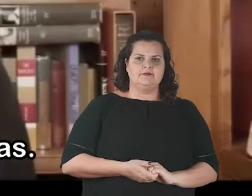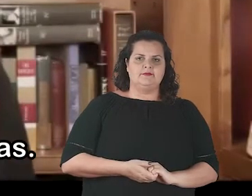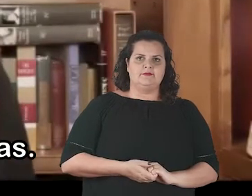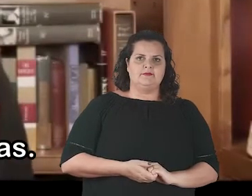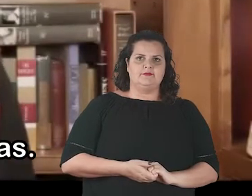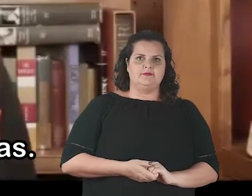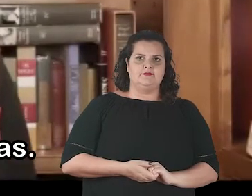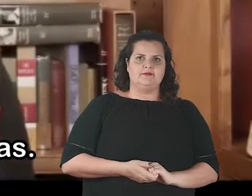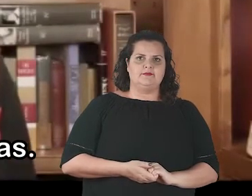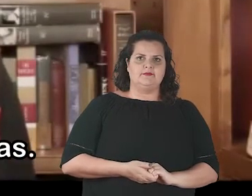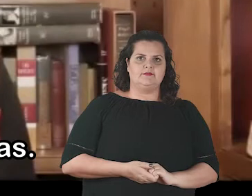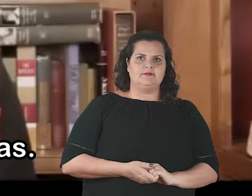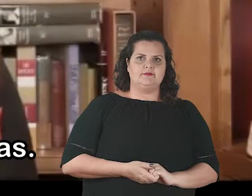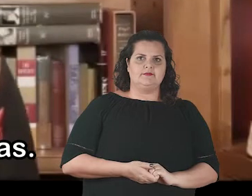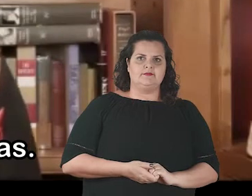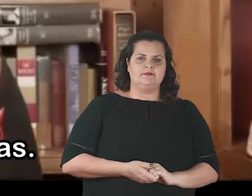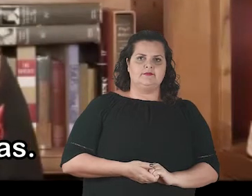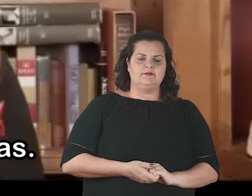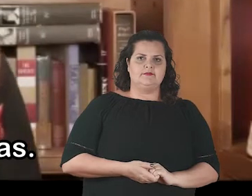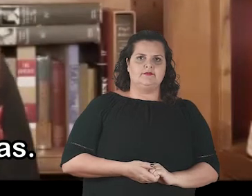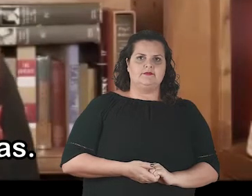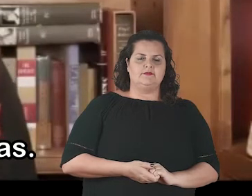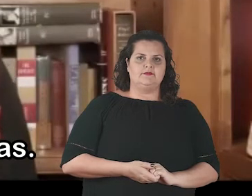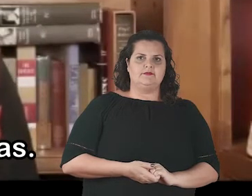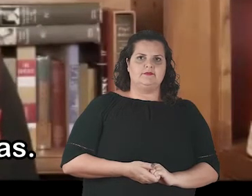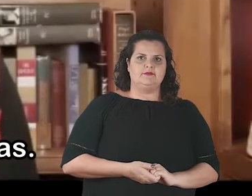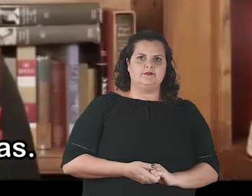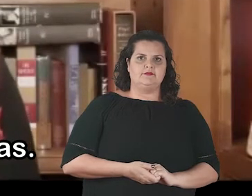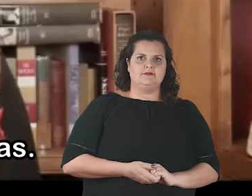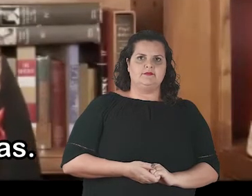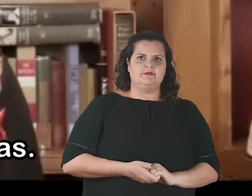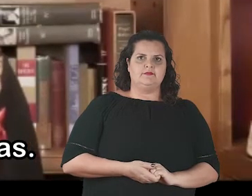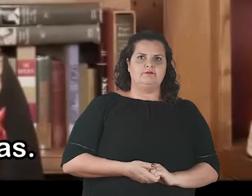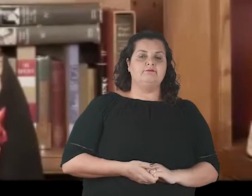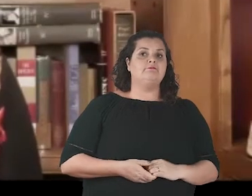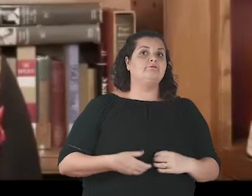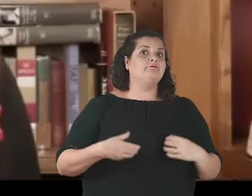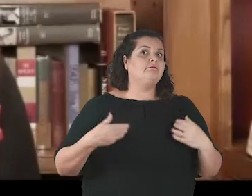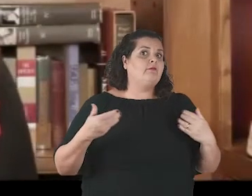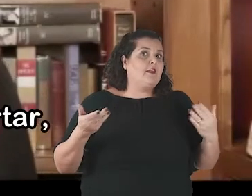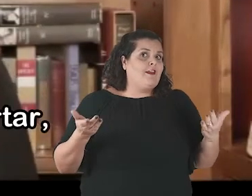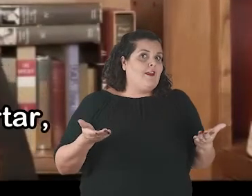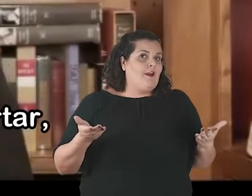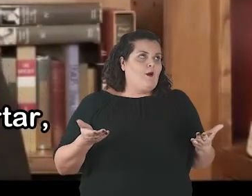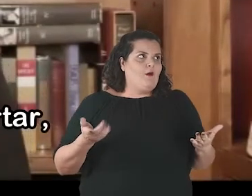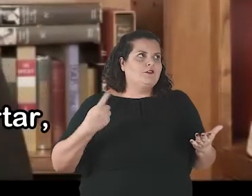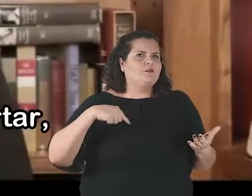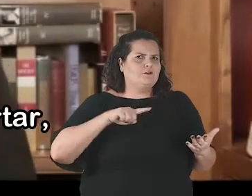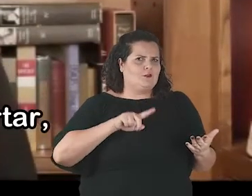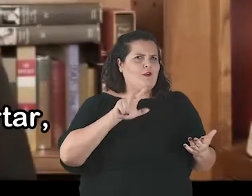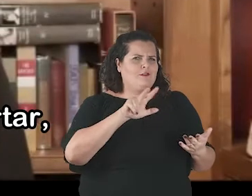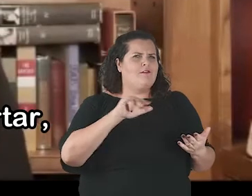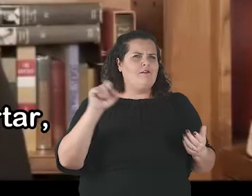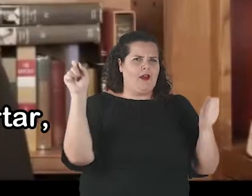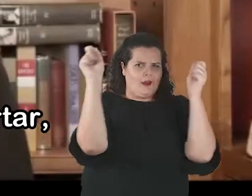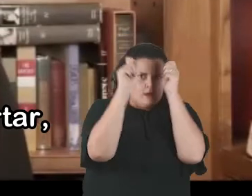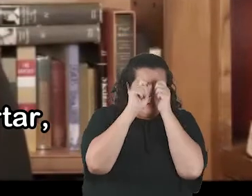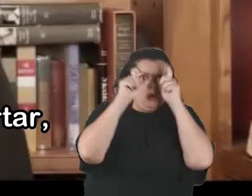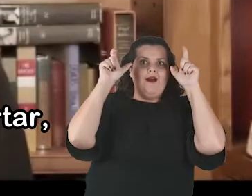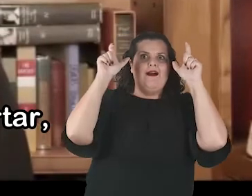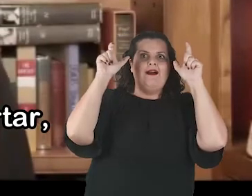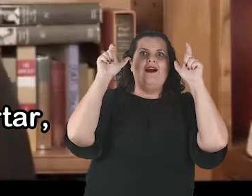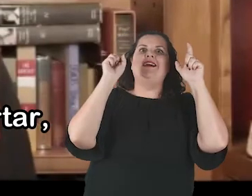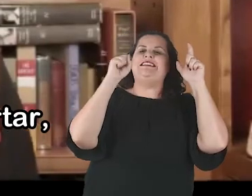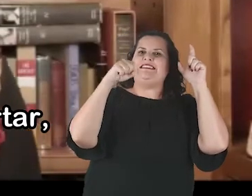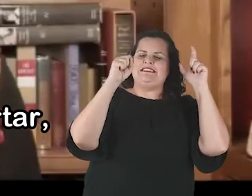and the practical actions to vanquish those threats. This is the next great